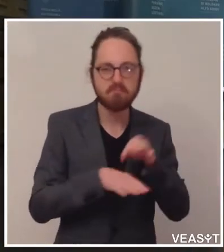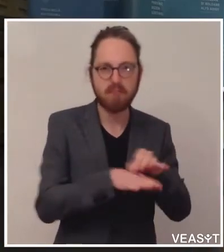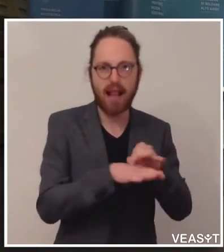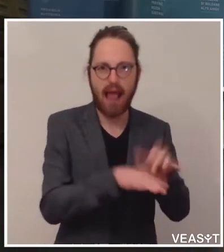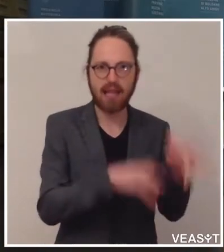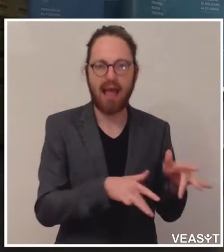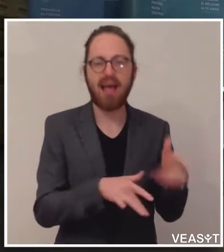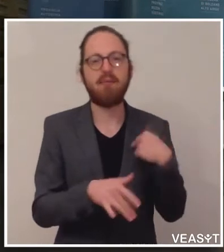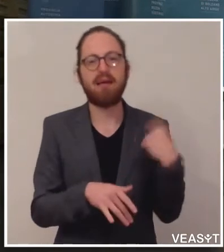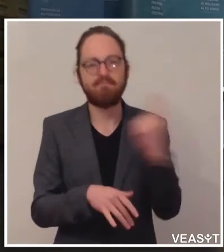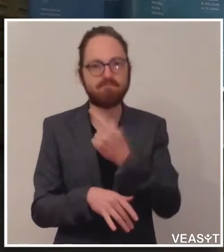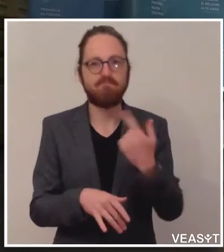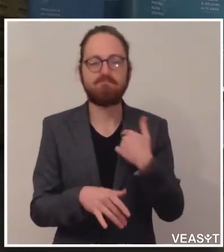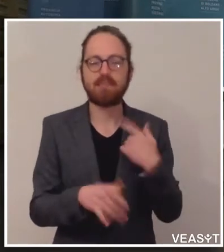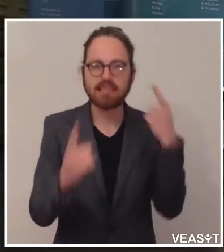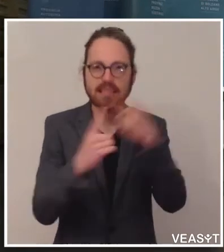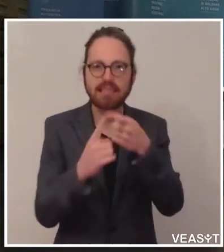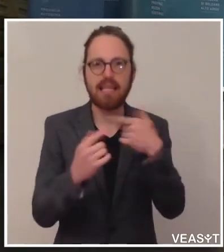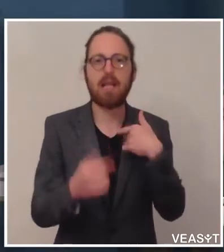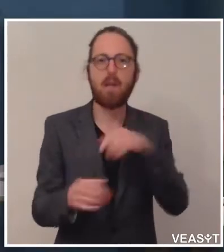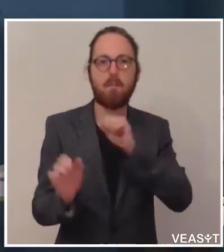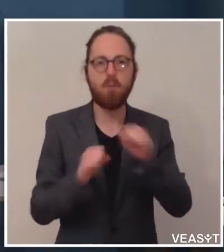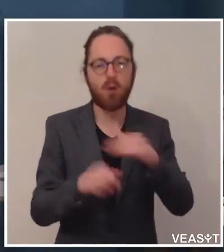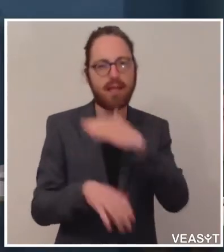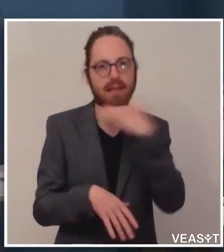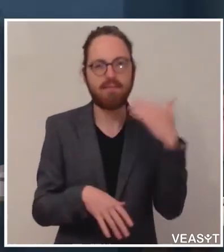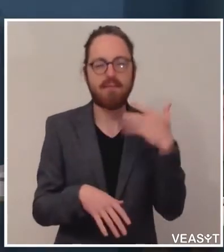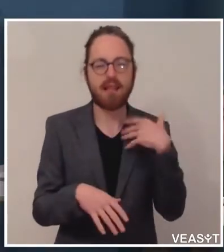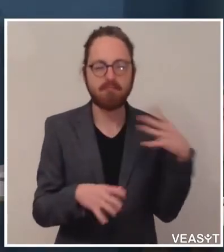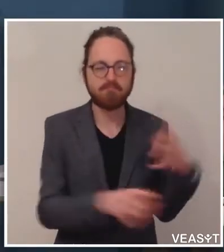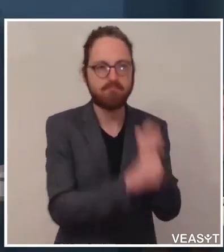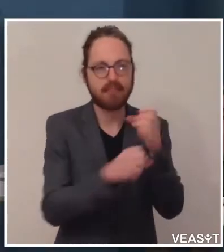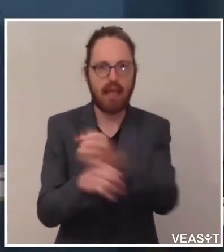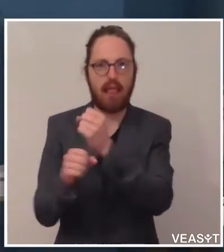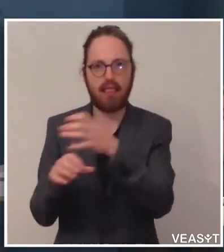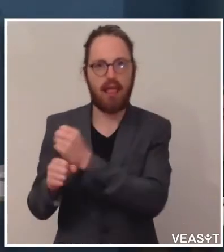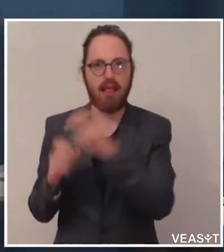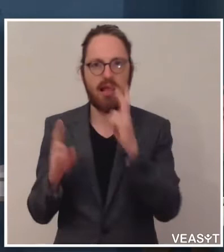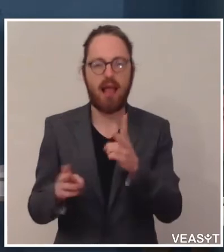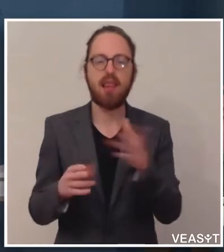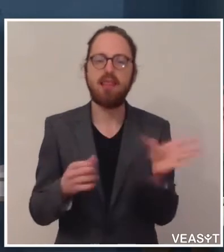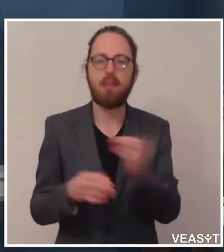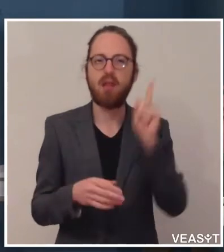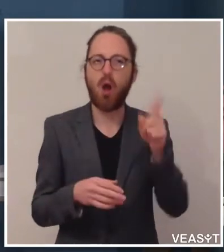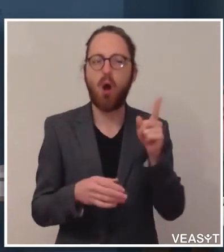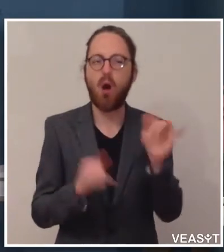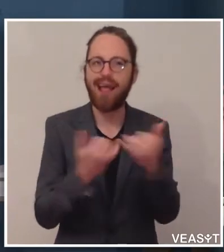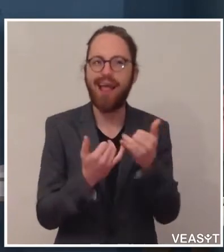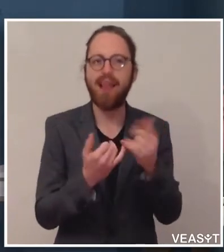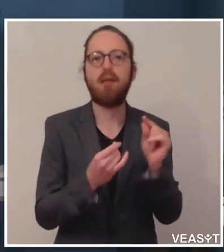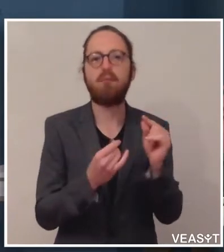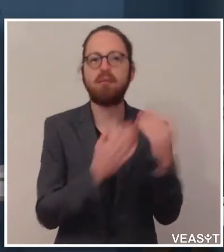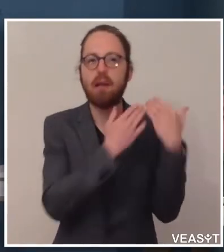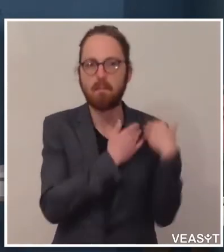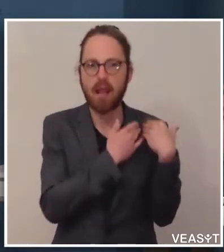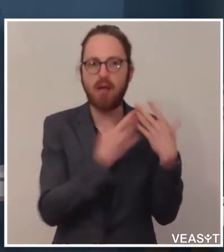Bestreben gilt es, möglichst viele dann aufzufangen. Einmal auch, um die Eltern zu entlasten, aber zum Zweiten, dass die Kinder selber nach